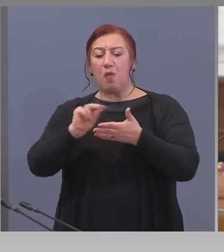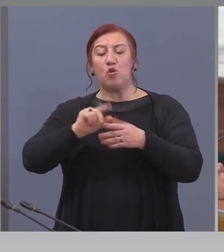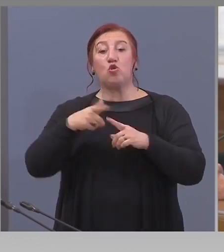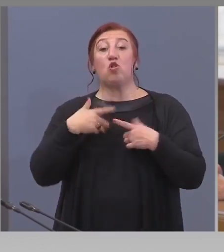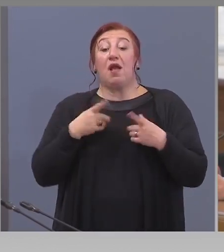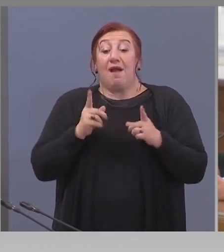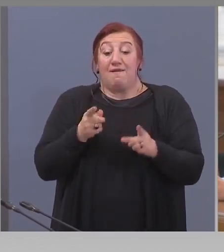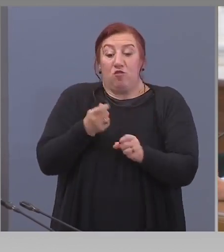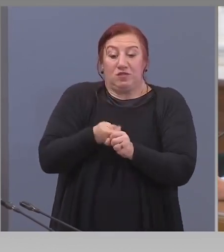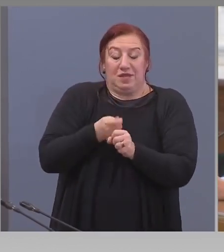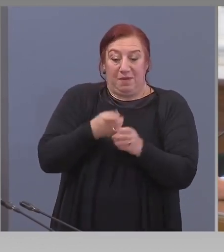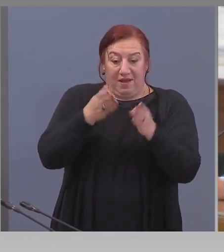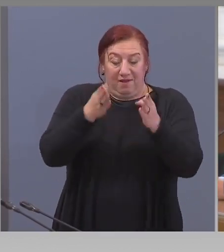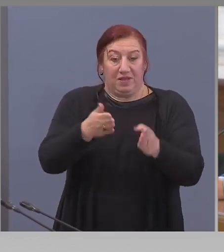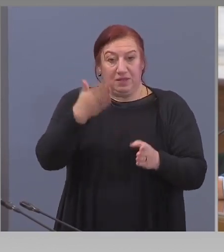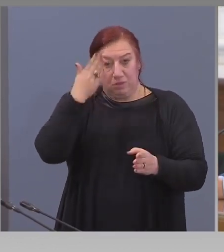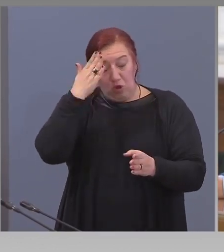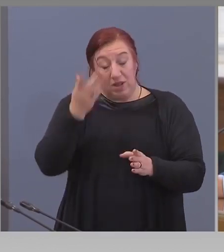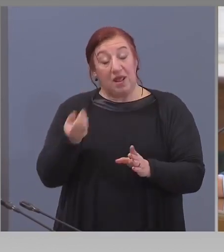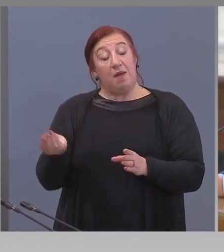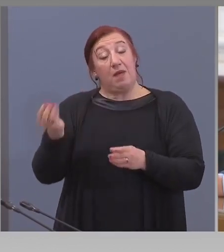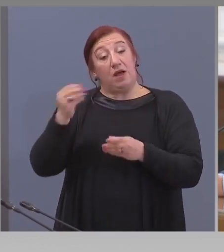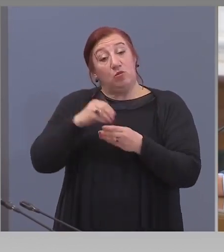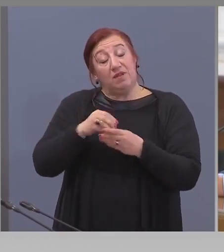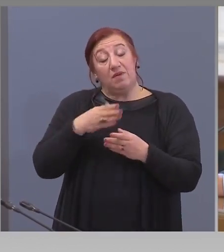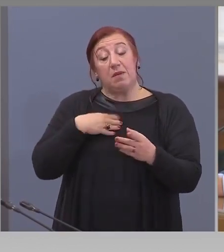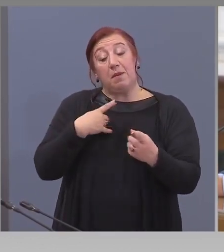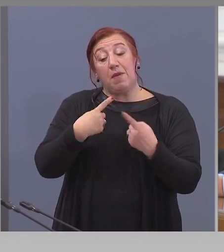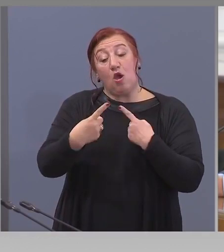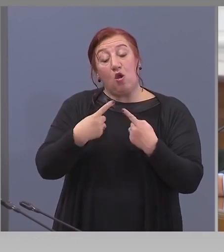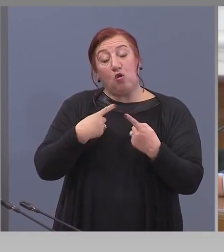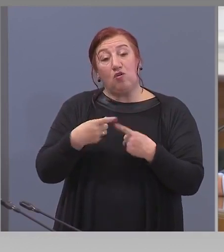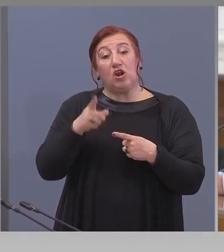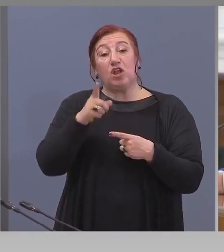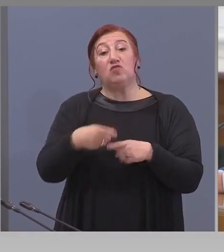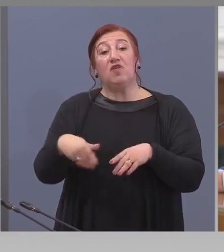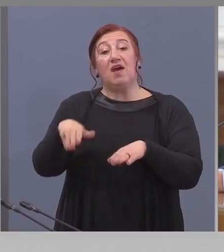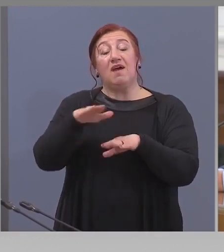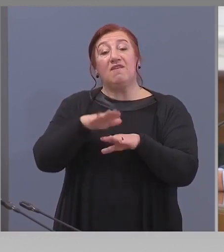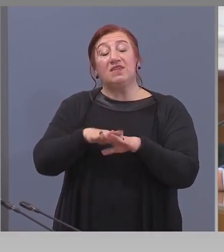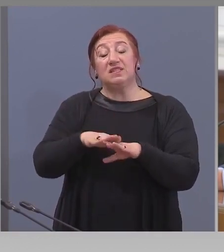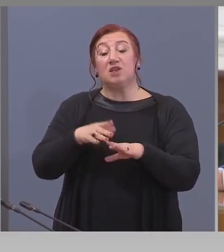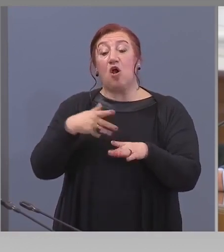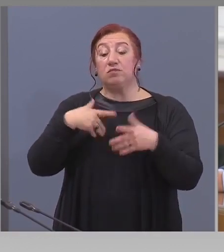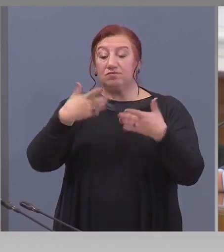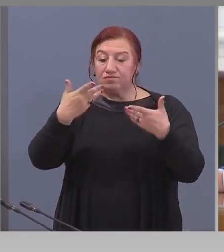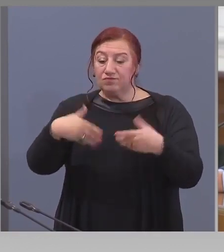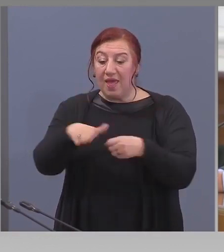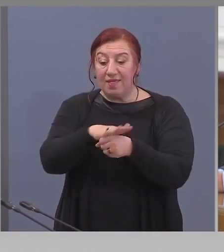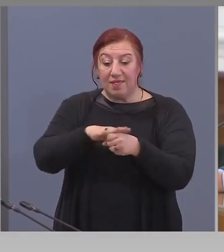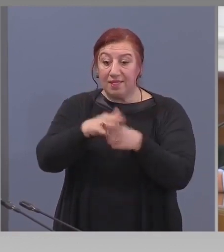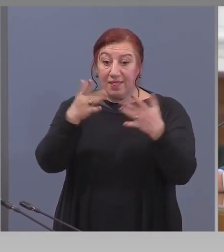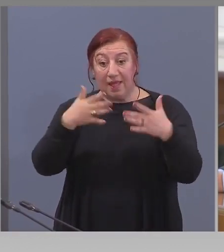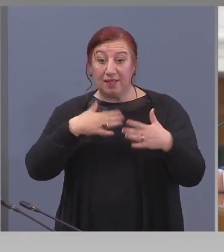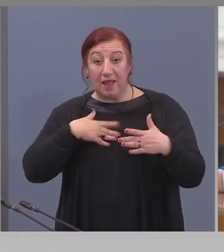пак с оговорката, че това става невъзоснова на желаните от нас, данни от указателства.